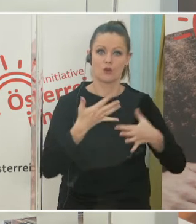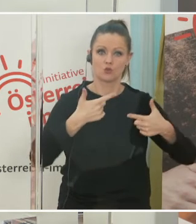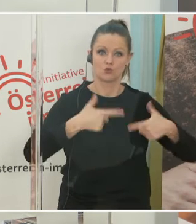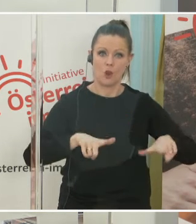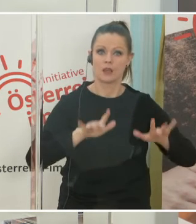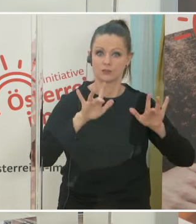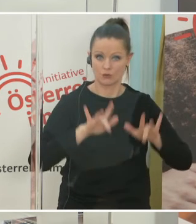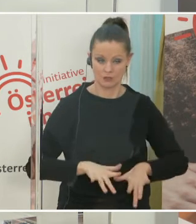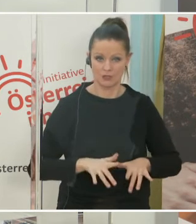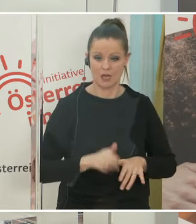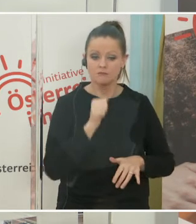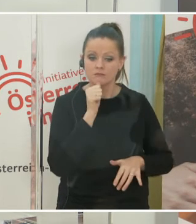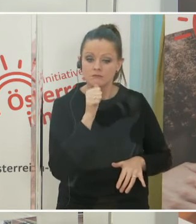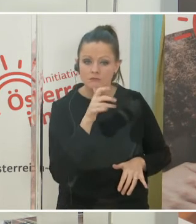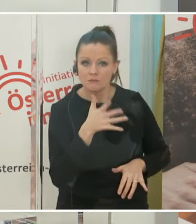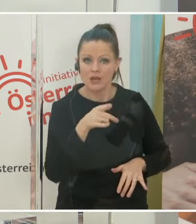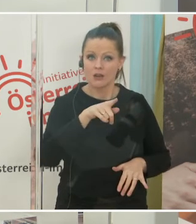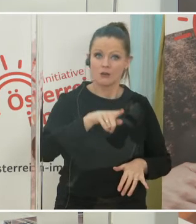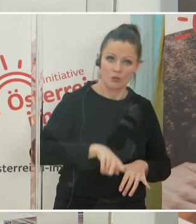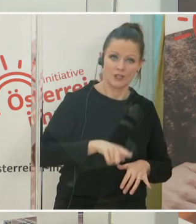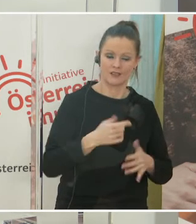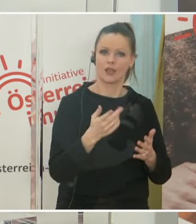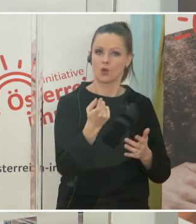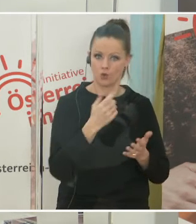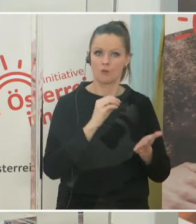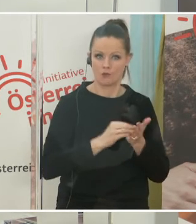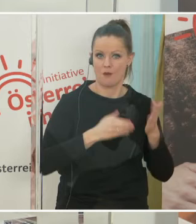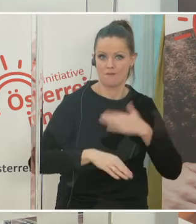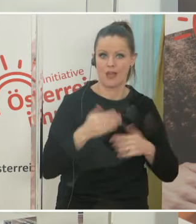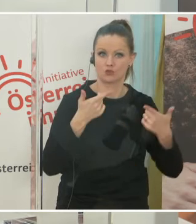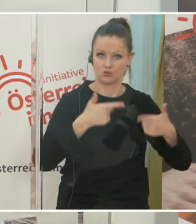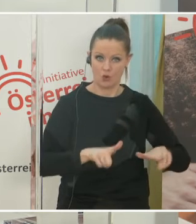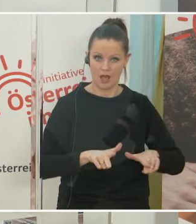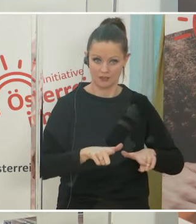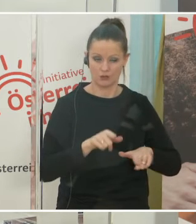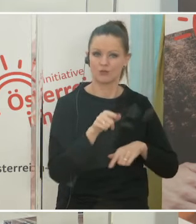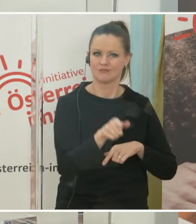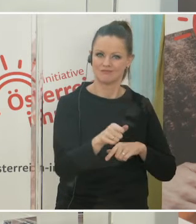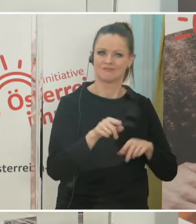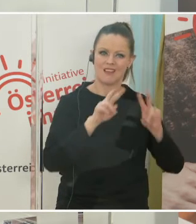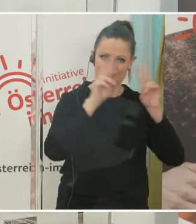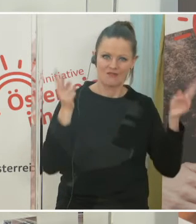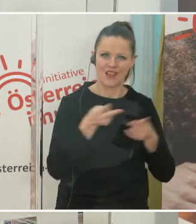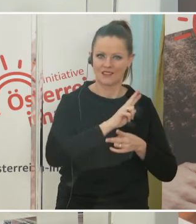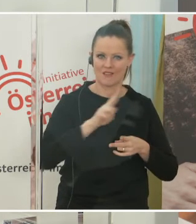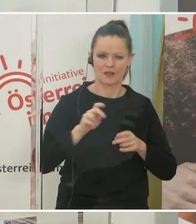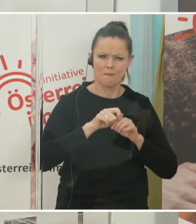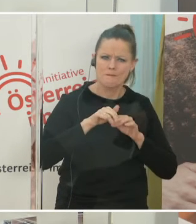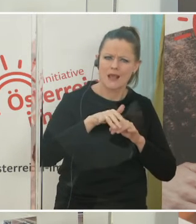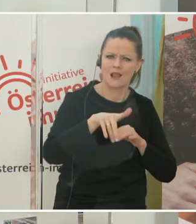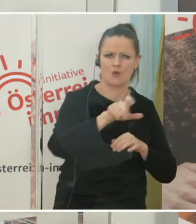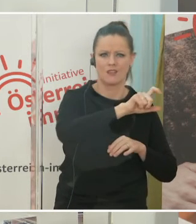und Monaten weitere Zulassungen. Und diese Impfstoffe wurden auch weltweit bereits millionenfach